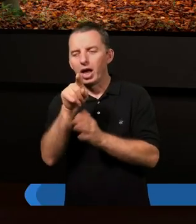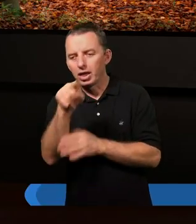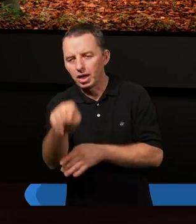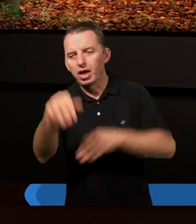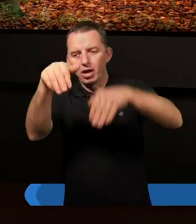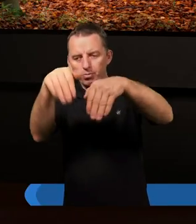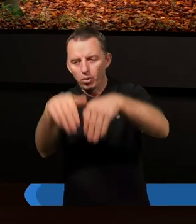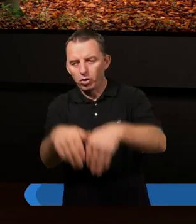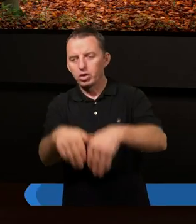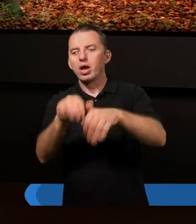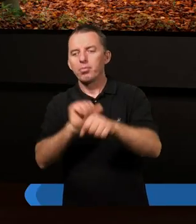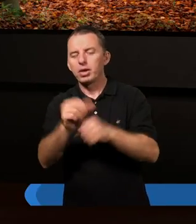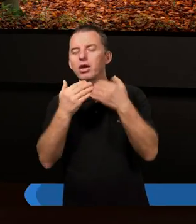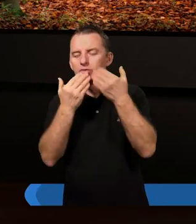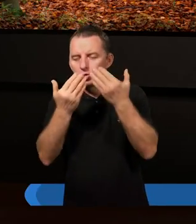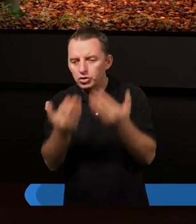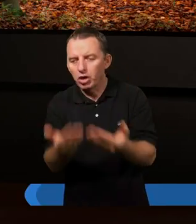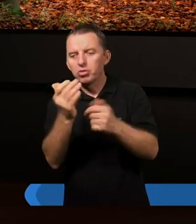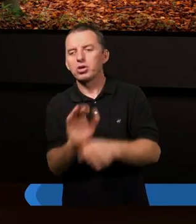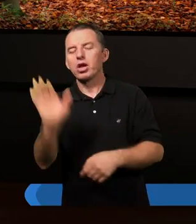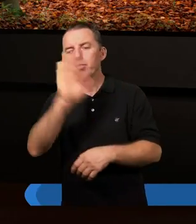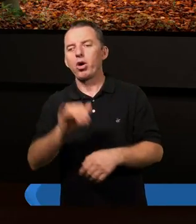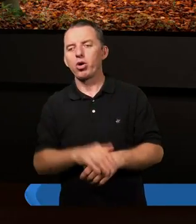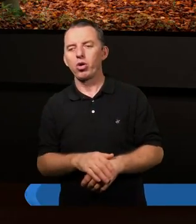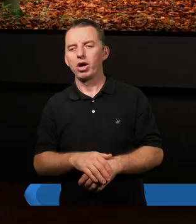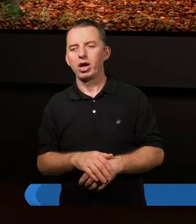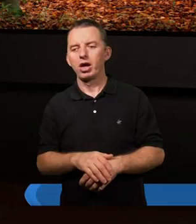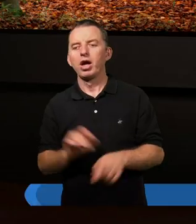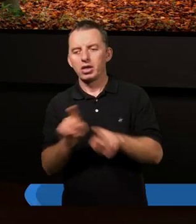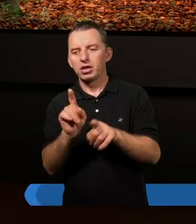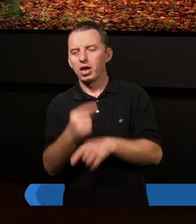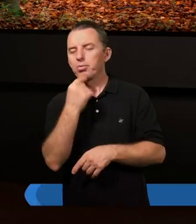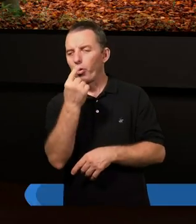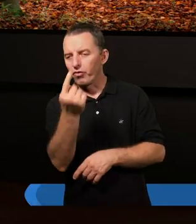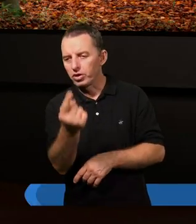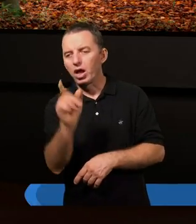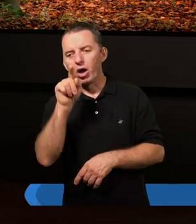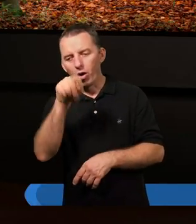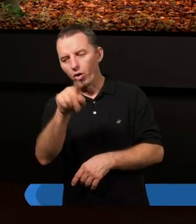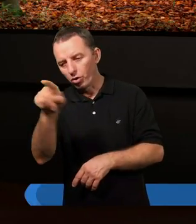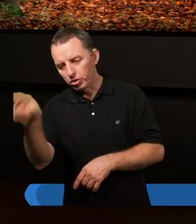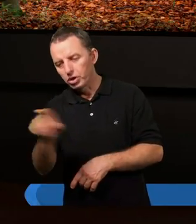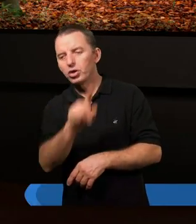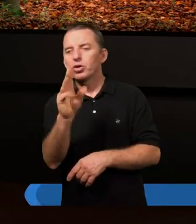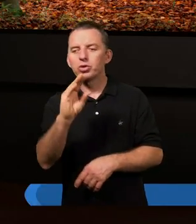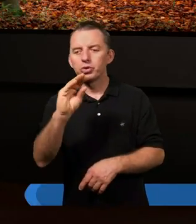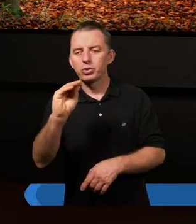możemy być wdzięczni Bogu. No i też jest powiedziane o nich, że